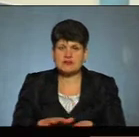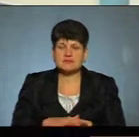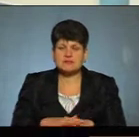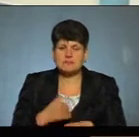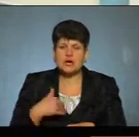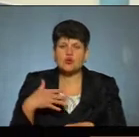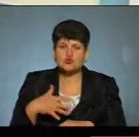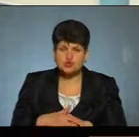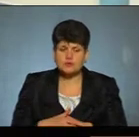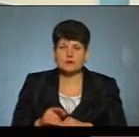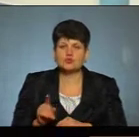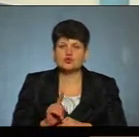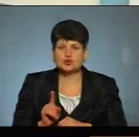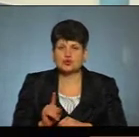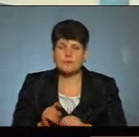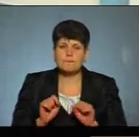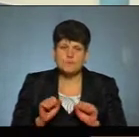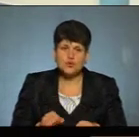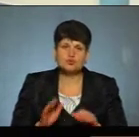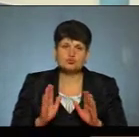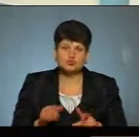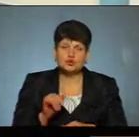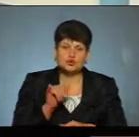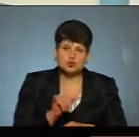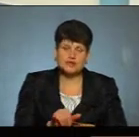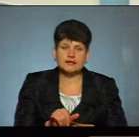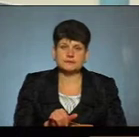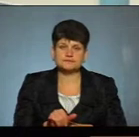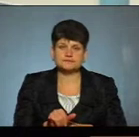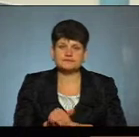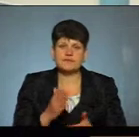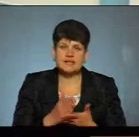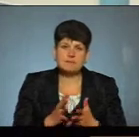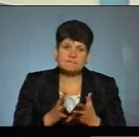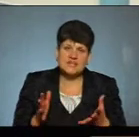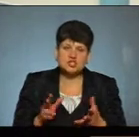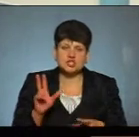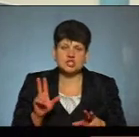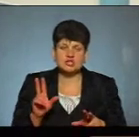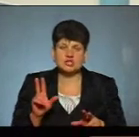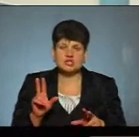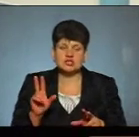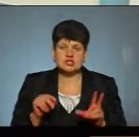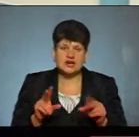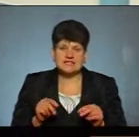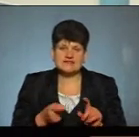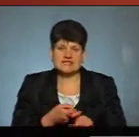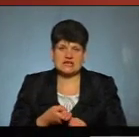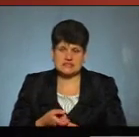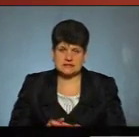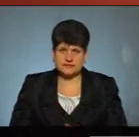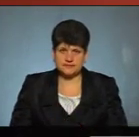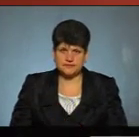ми розуміємо, що може бути в них більше шансів, скажімо так, в лапках заразитися. Як